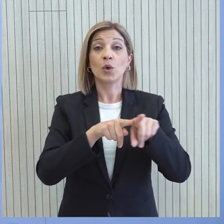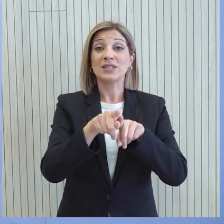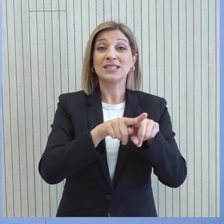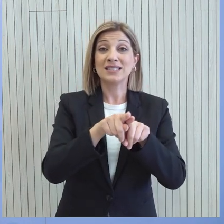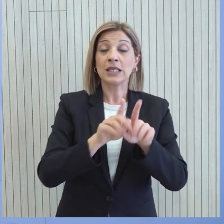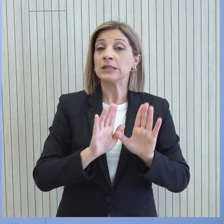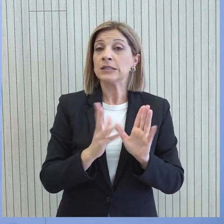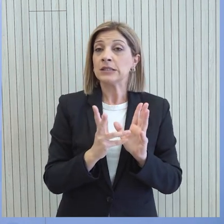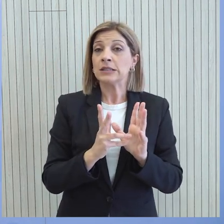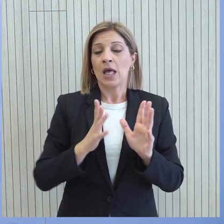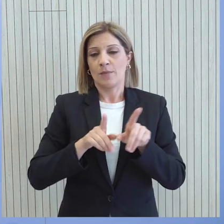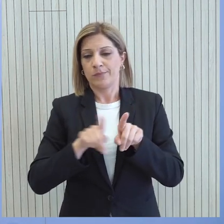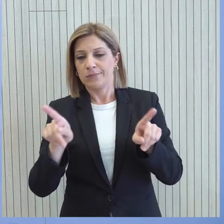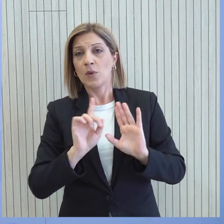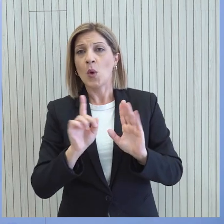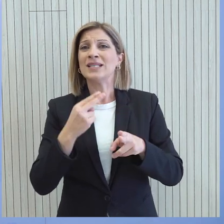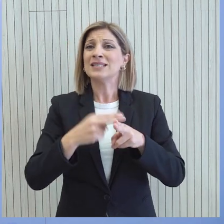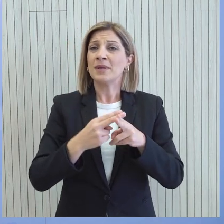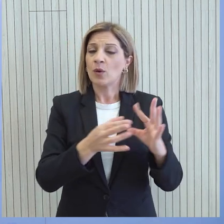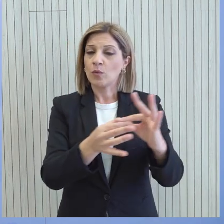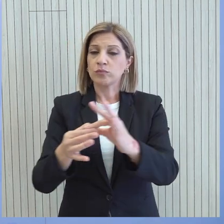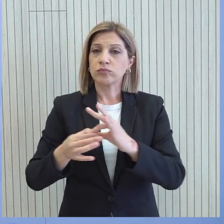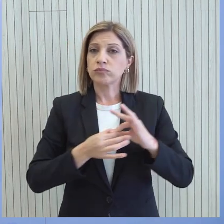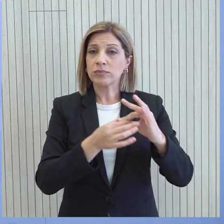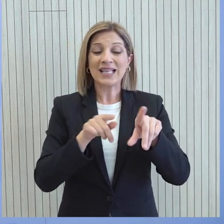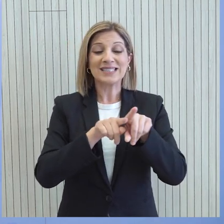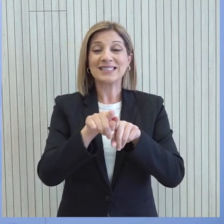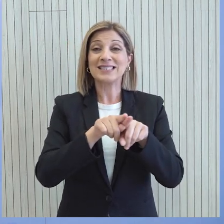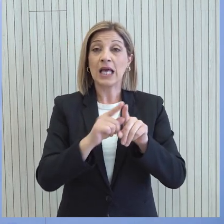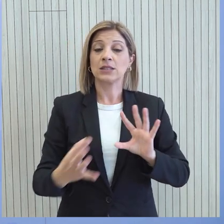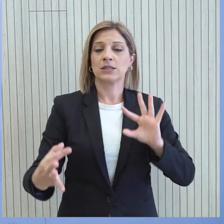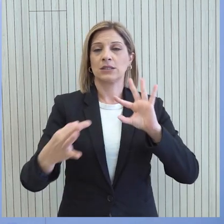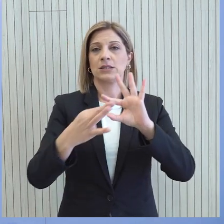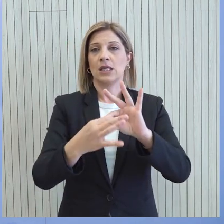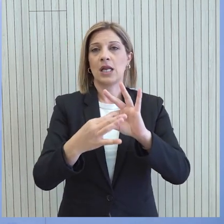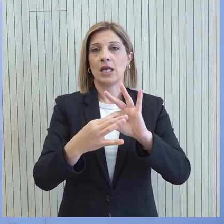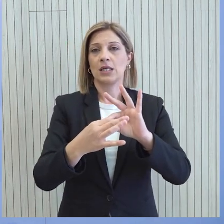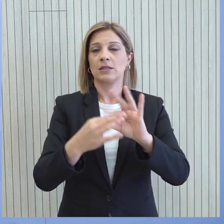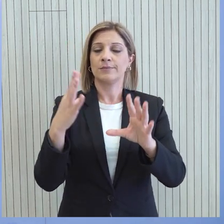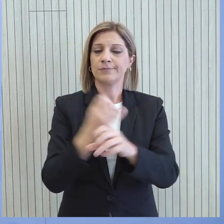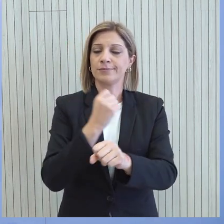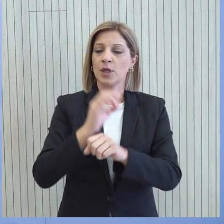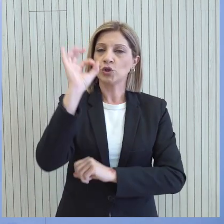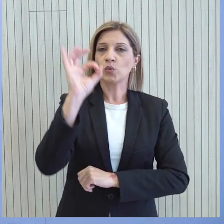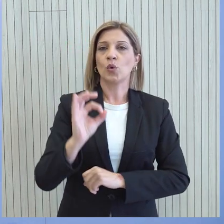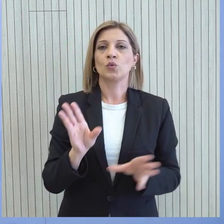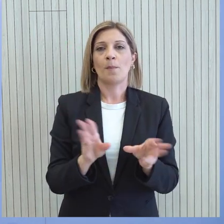ετεροπροσδιορίζονται, ούτε ετεροκαθορίζονται, πρόκειται για σχέσεις εταίρων με συγκλίνουσες επιδιώξεις.